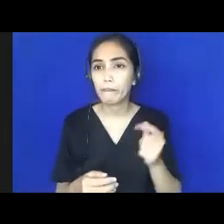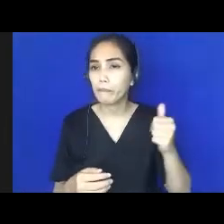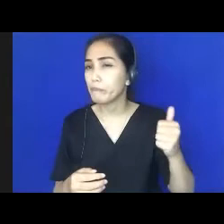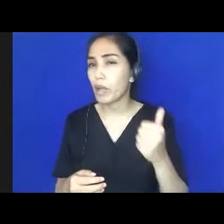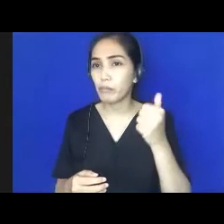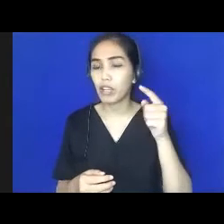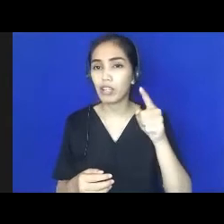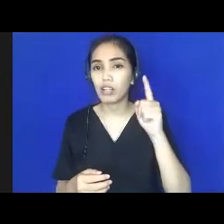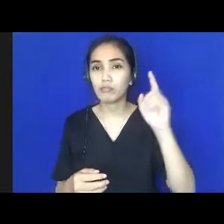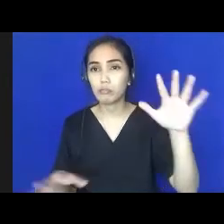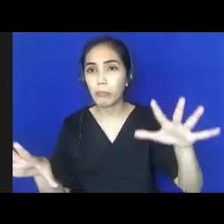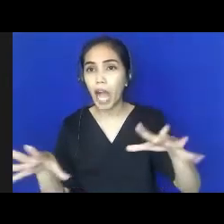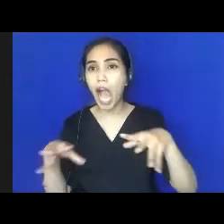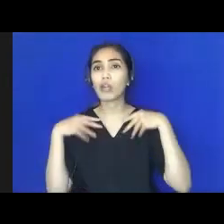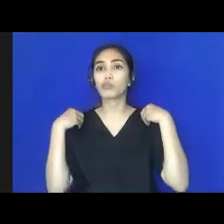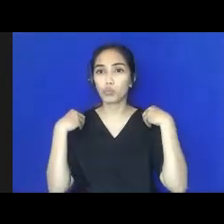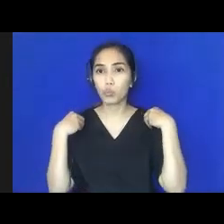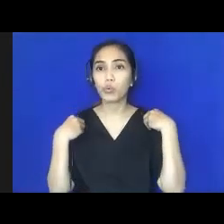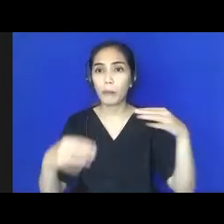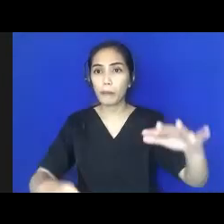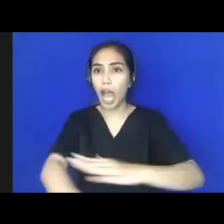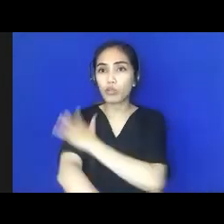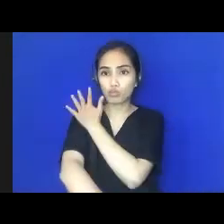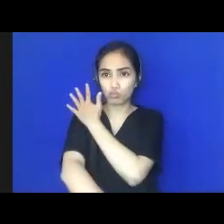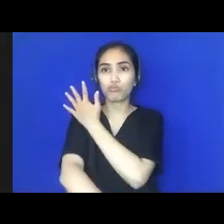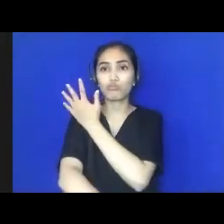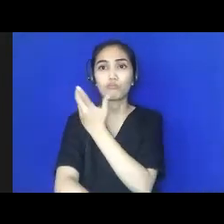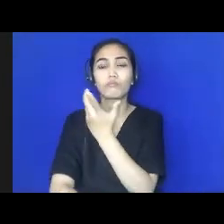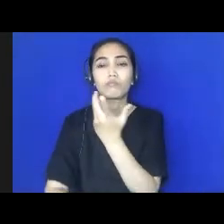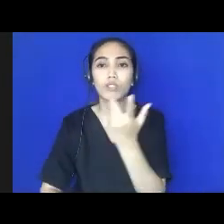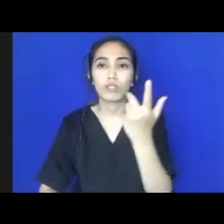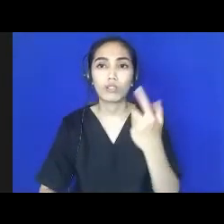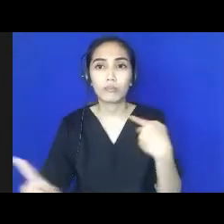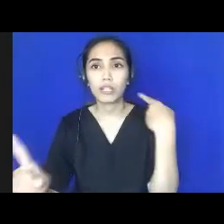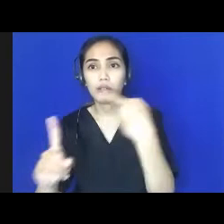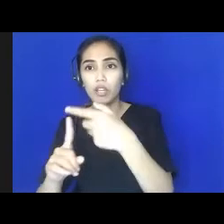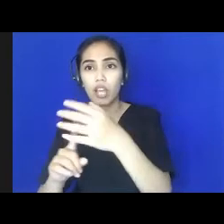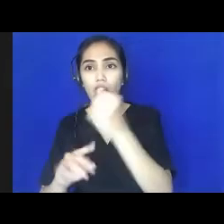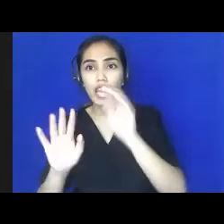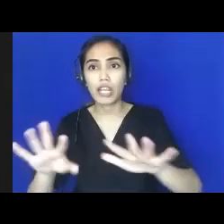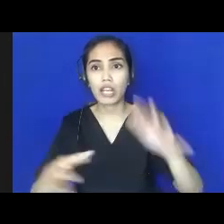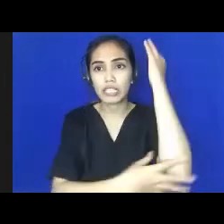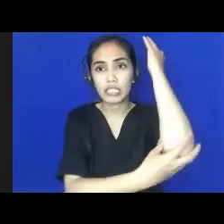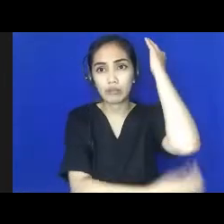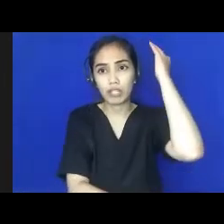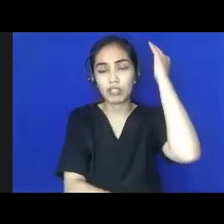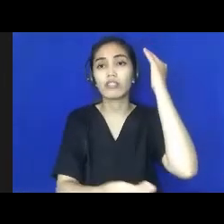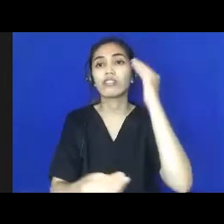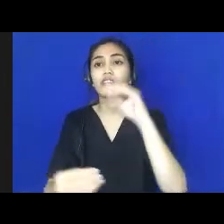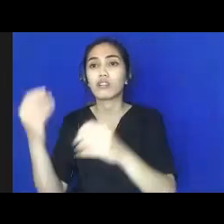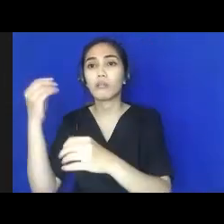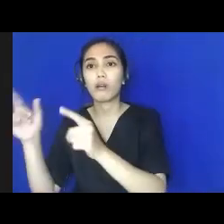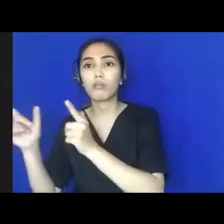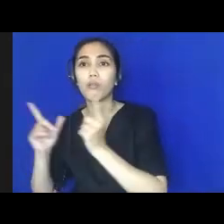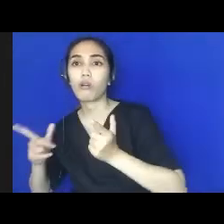signifikan berpengaruh pada kesenjangan capaian pendidikan diantara anak-anak miskin dengan anak-anak yang relatif dari keluarga mampu.